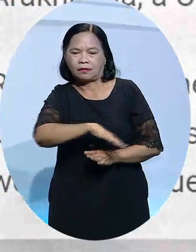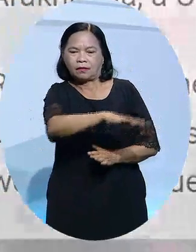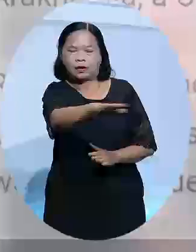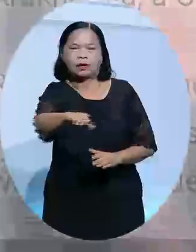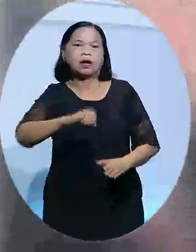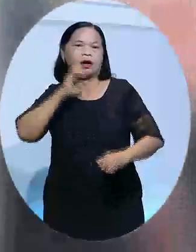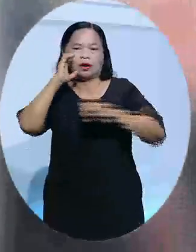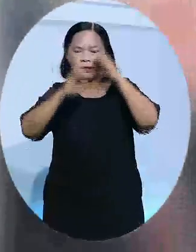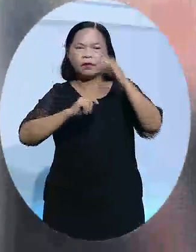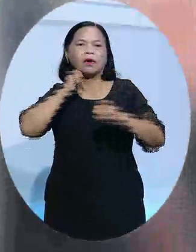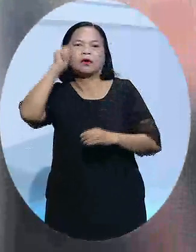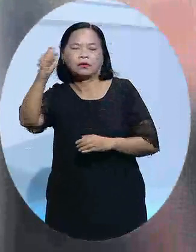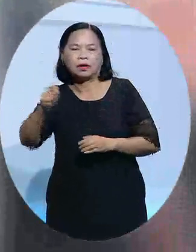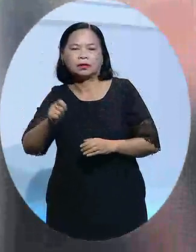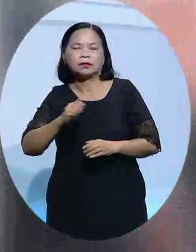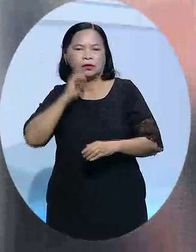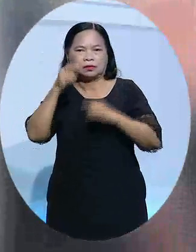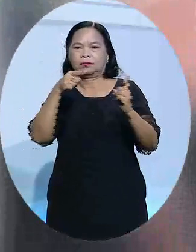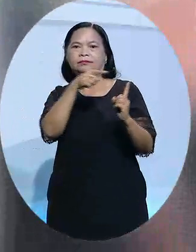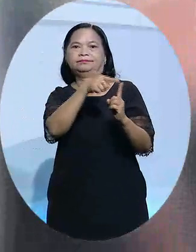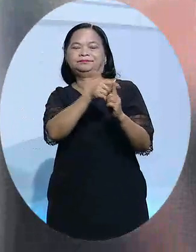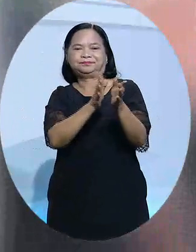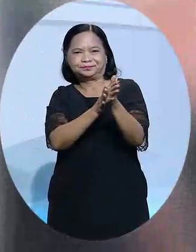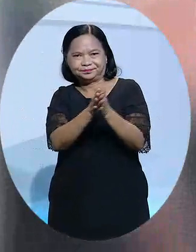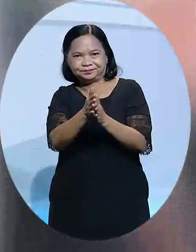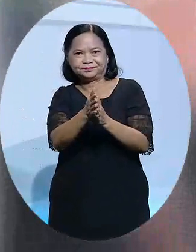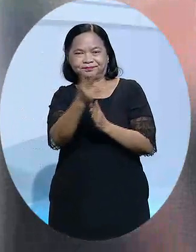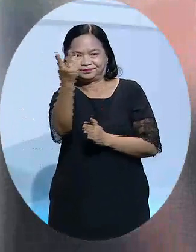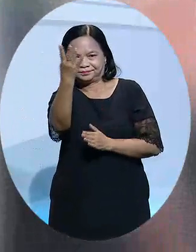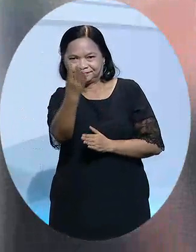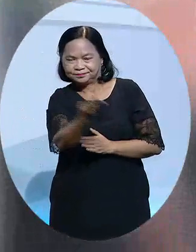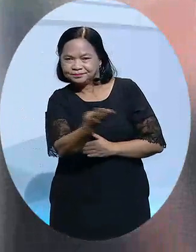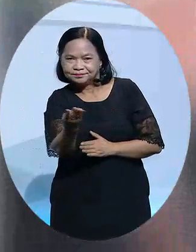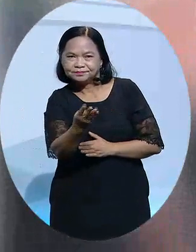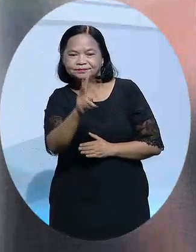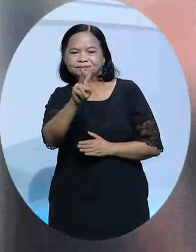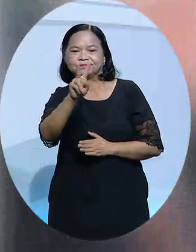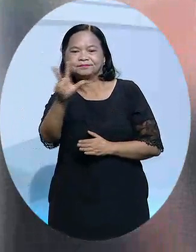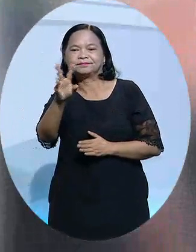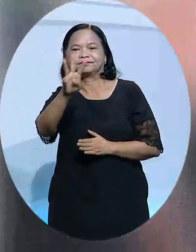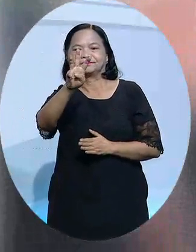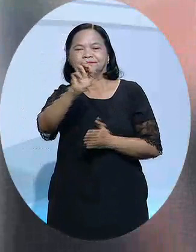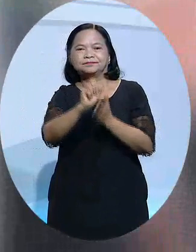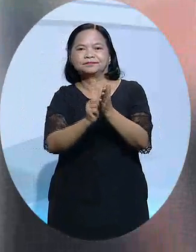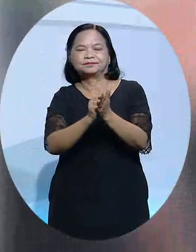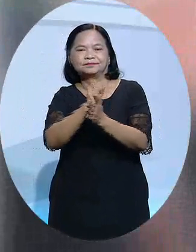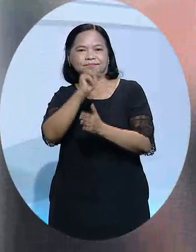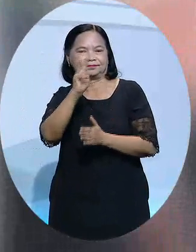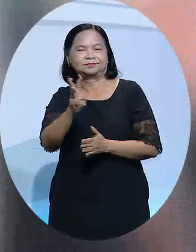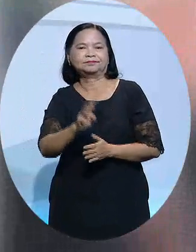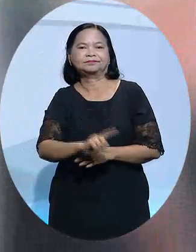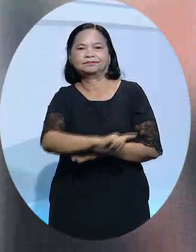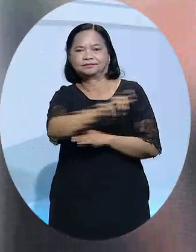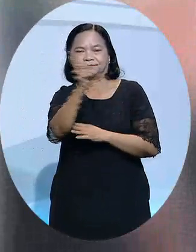phán Ukraine thì nói rằng dòng đàm phán trực tiếp tiếp theo giữa hai nước sẽ diễn ra ở Thổ Nhĩ Kỳ từ ngày 28 đến ngày 30 tháng 3. Cùng ngày,